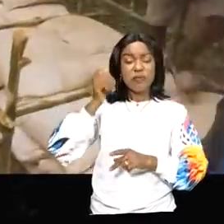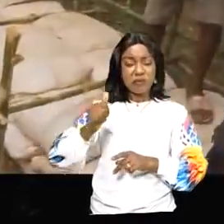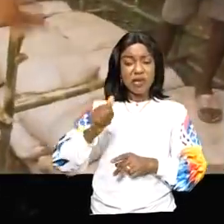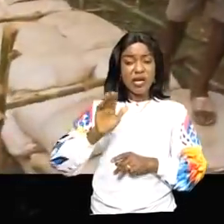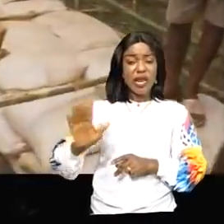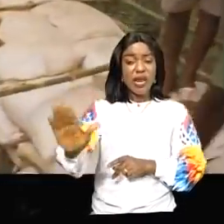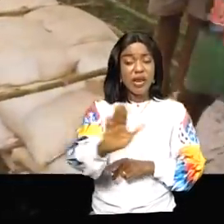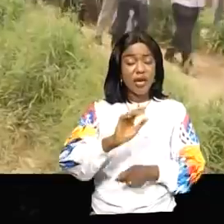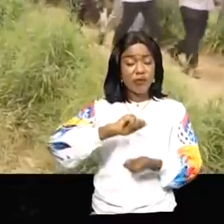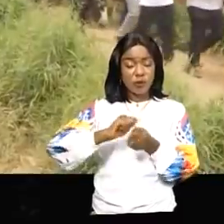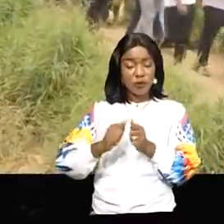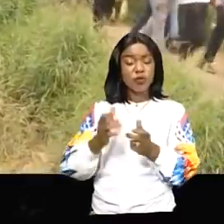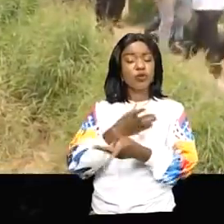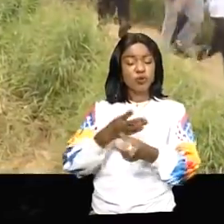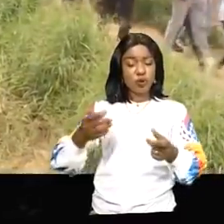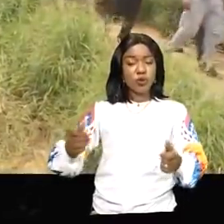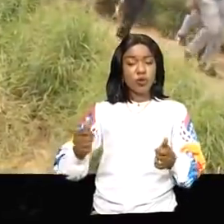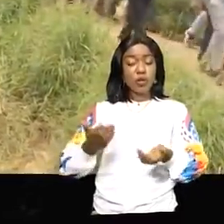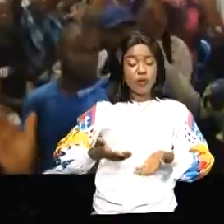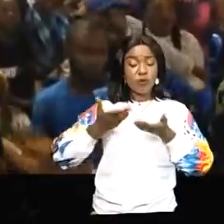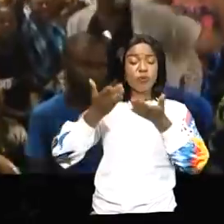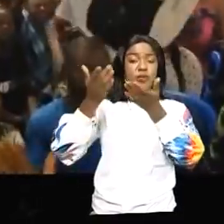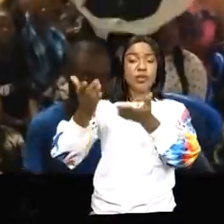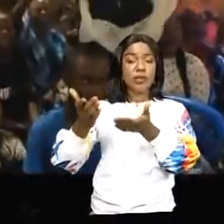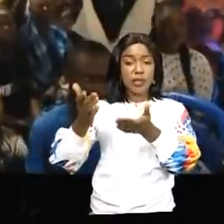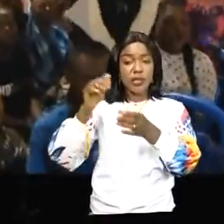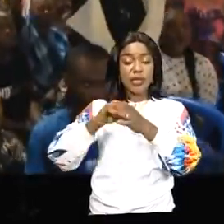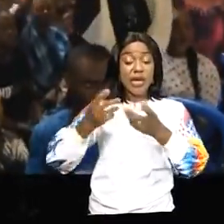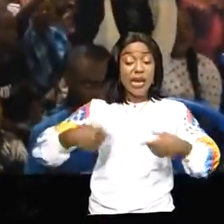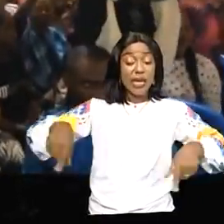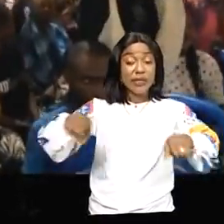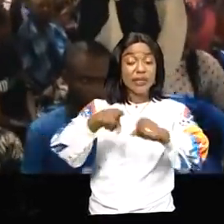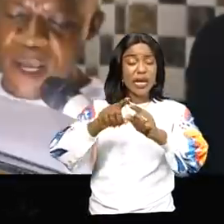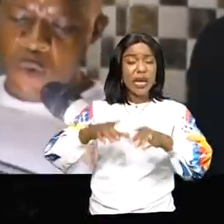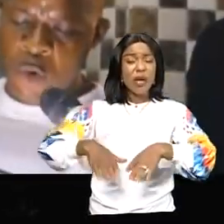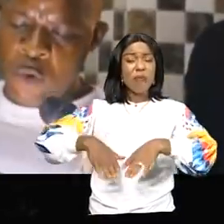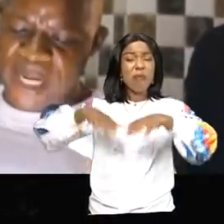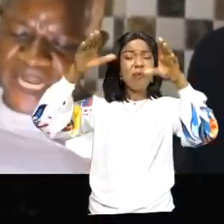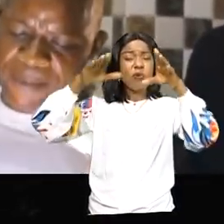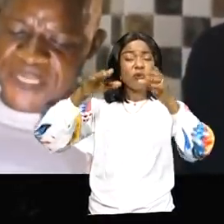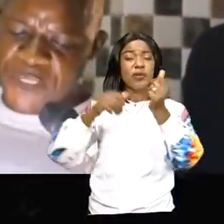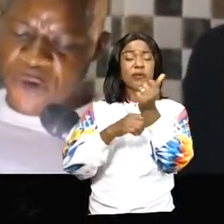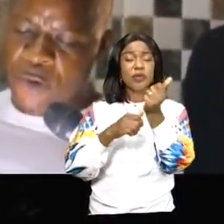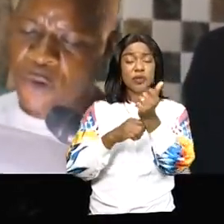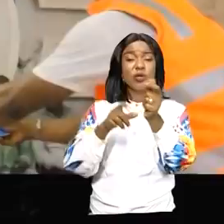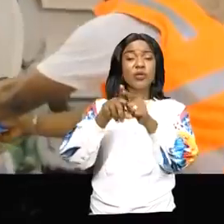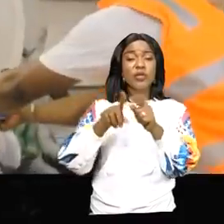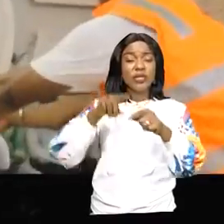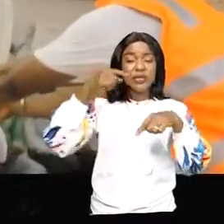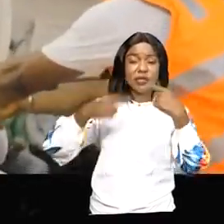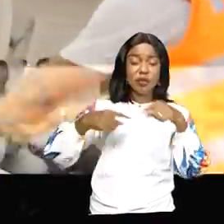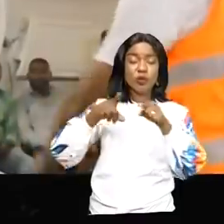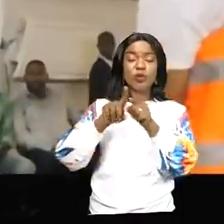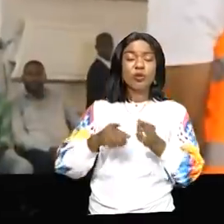et ils ont des solutions à proposer. Dans une salle archi-comble, le débat est houlé, sanctionné par